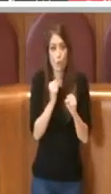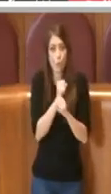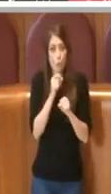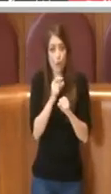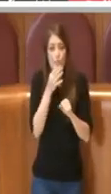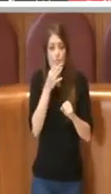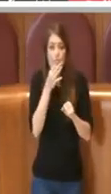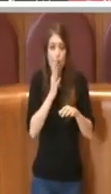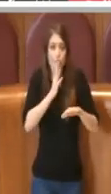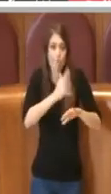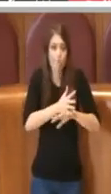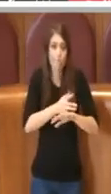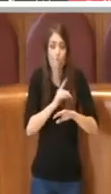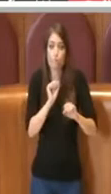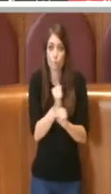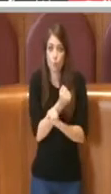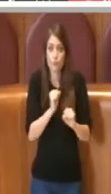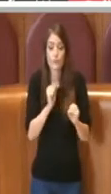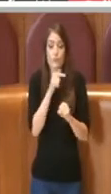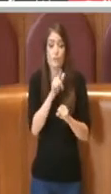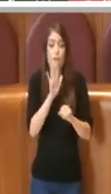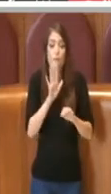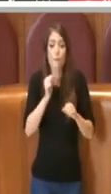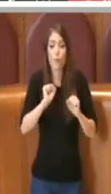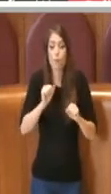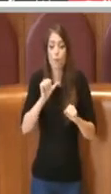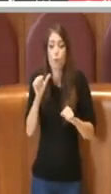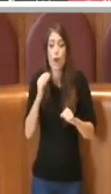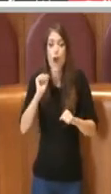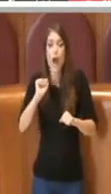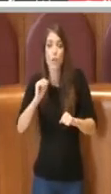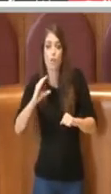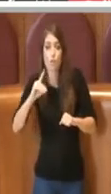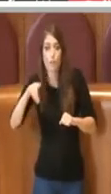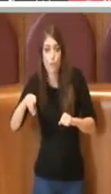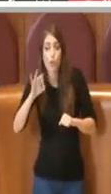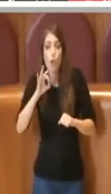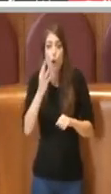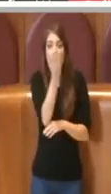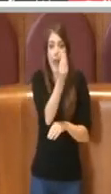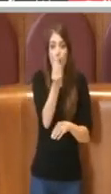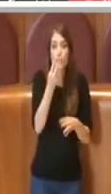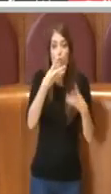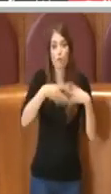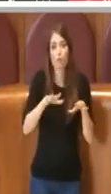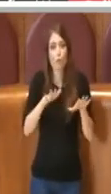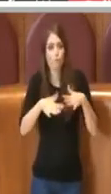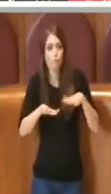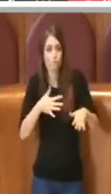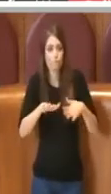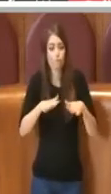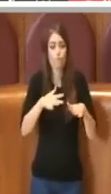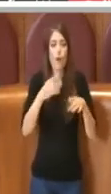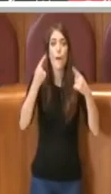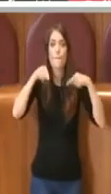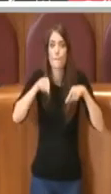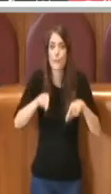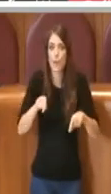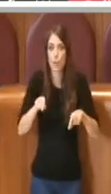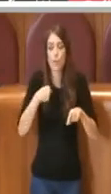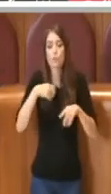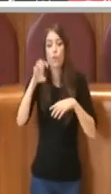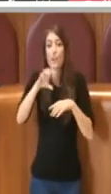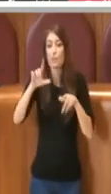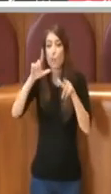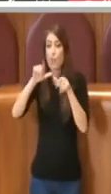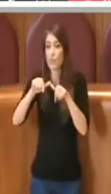ACP o enti che abbiano le stesse funzioni con differente denominazione e per questo che la Regione